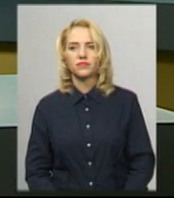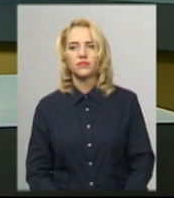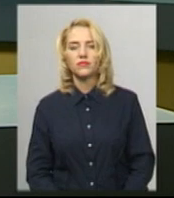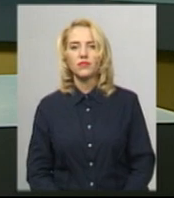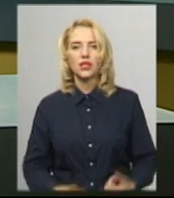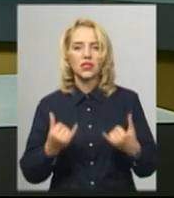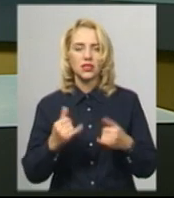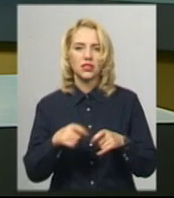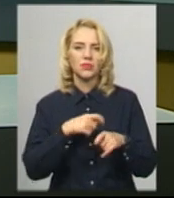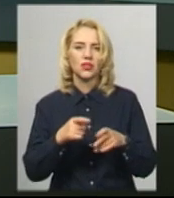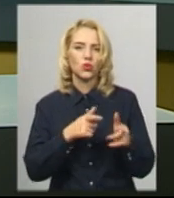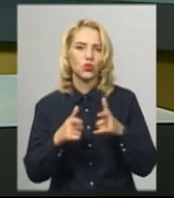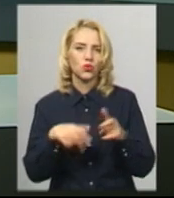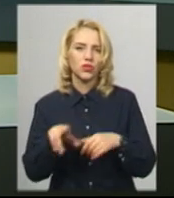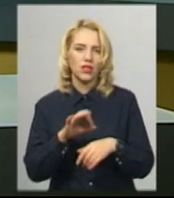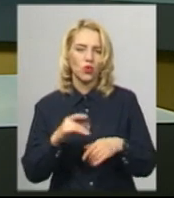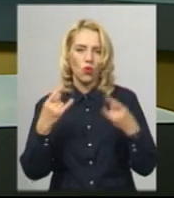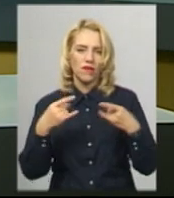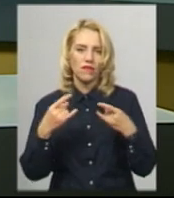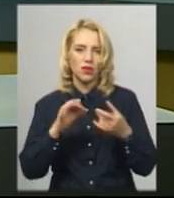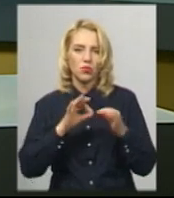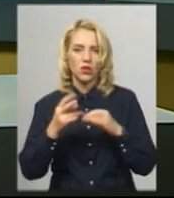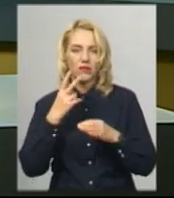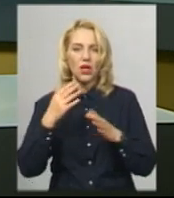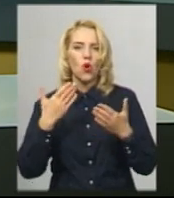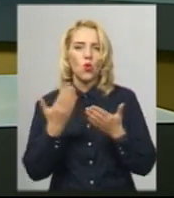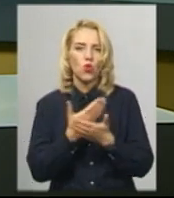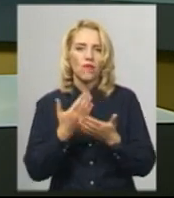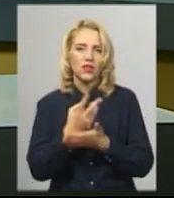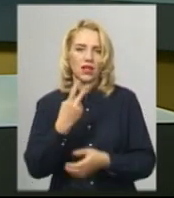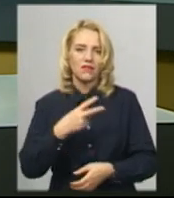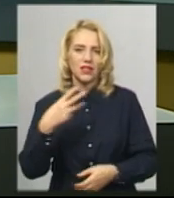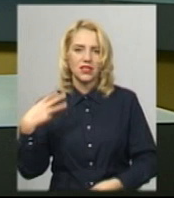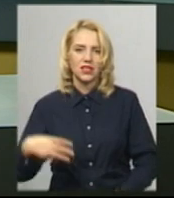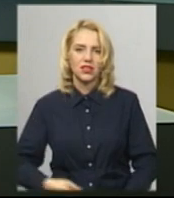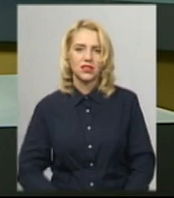Наразі матеріал готується до ефіру. Подробиці дивіться у випуску новин о 20.30.